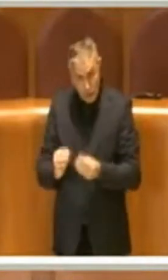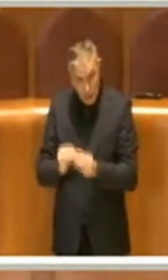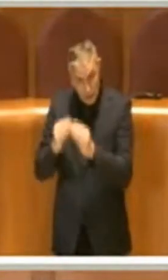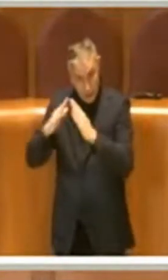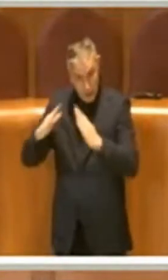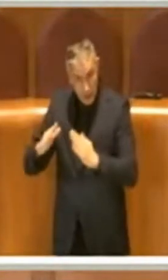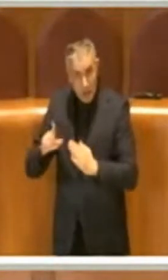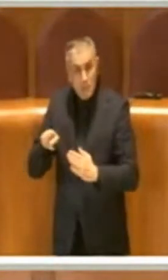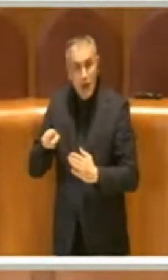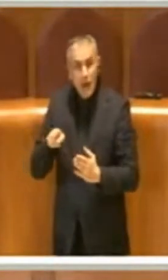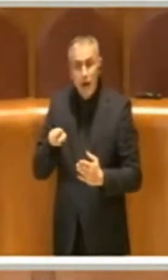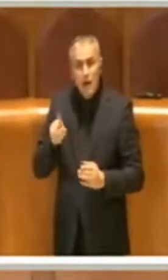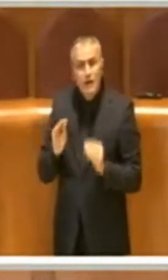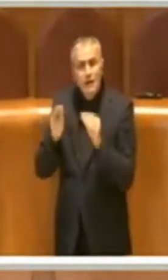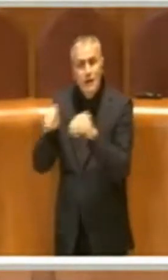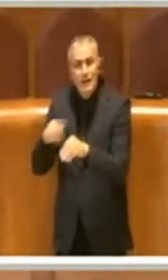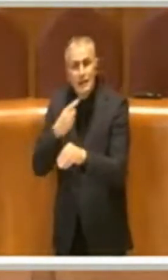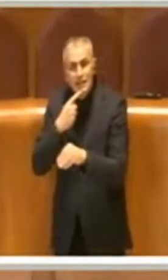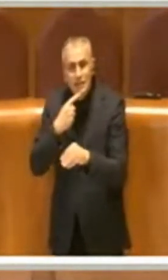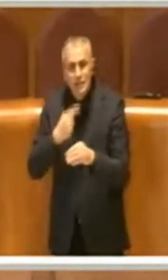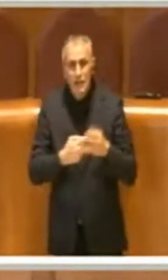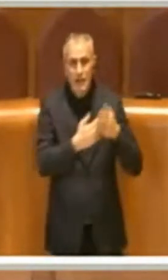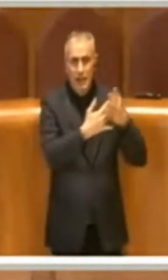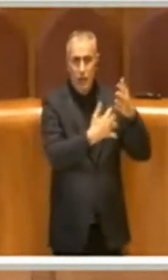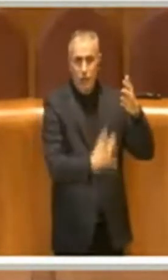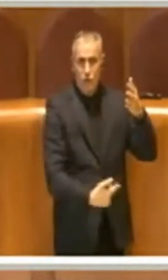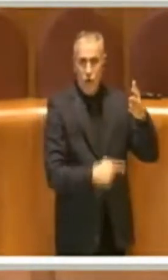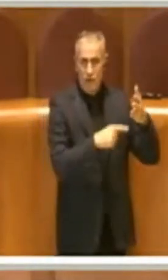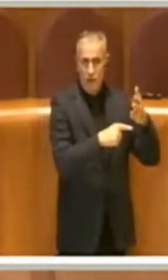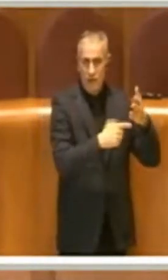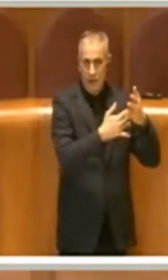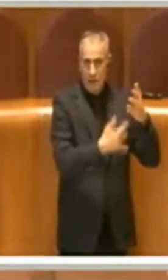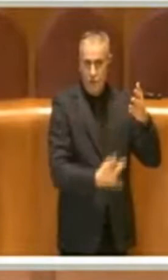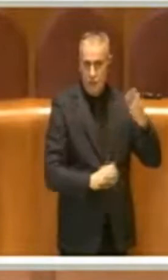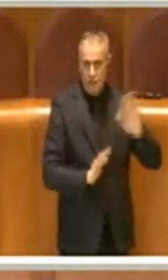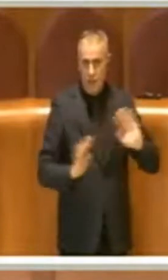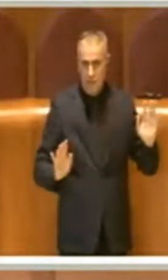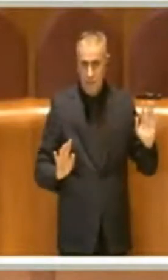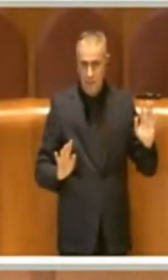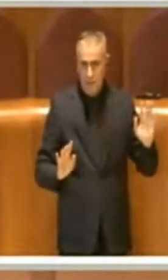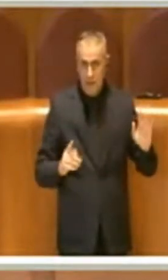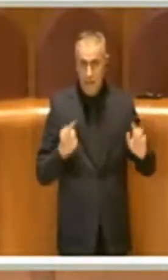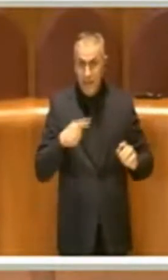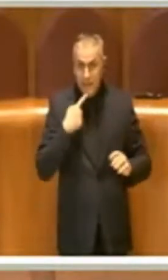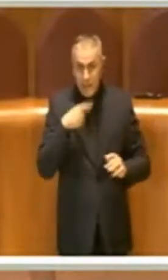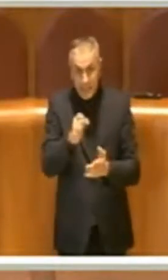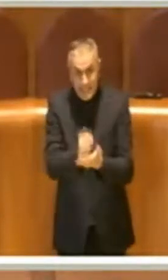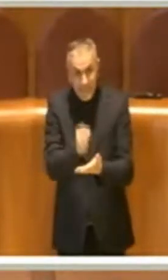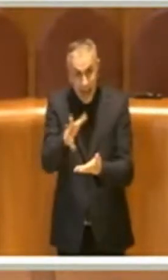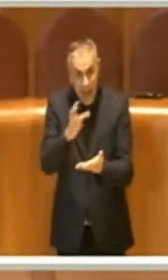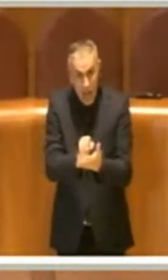sarebbe solo per chi sta in gradatori ERP. E sicuramente non per gli occupanti.